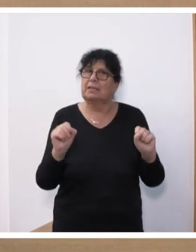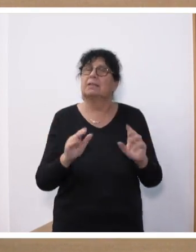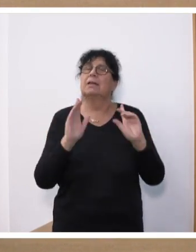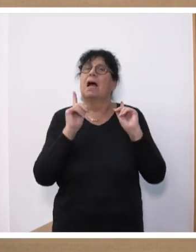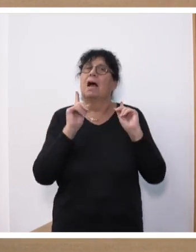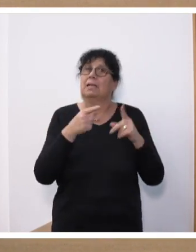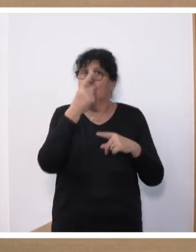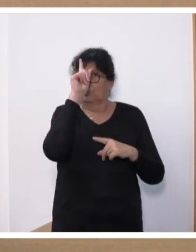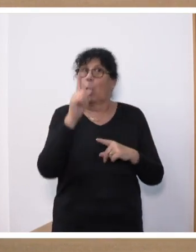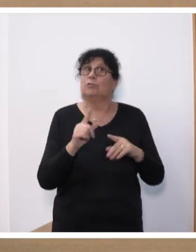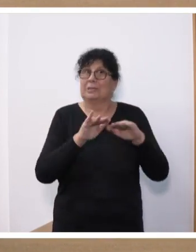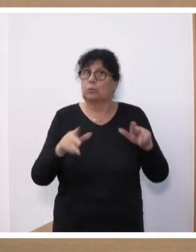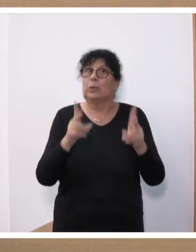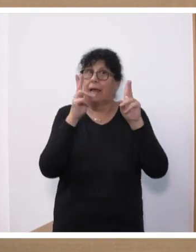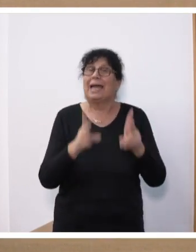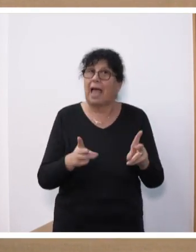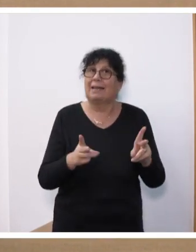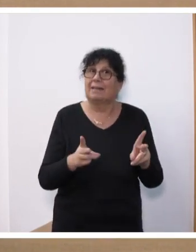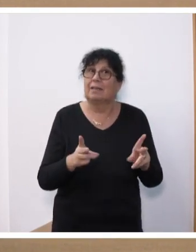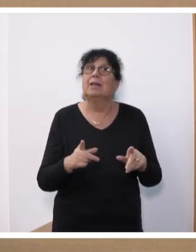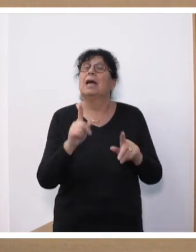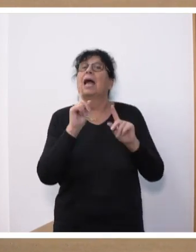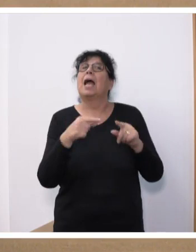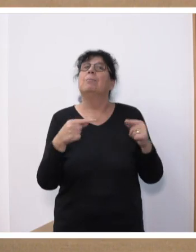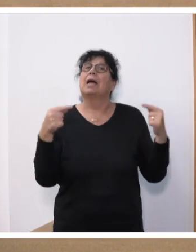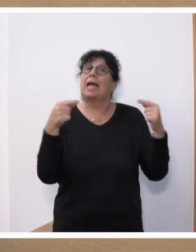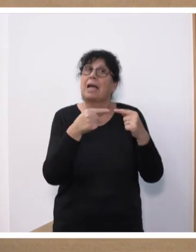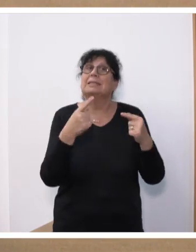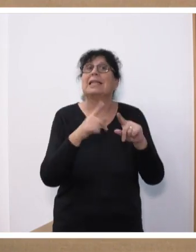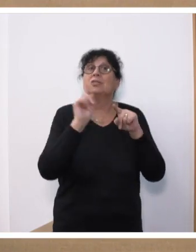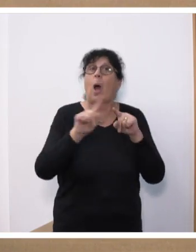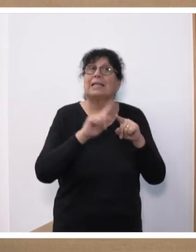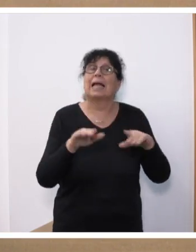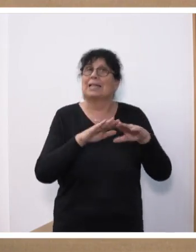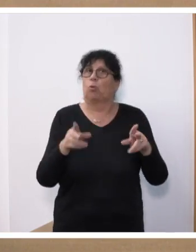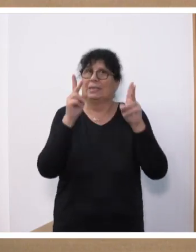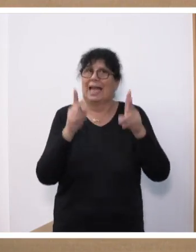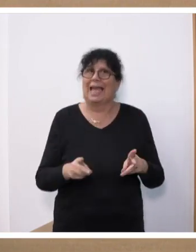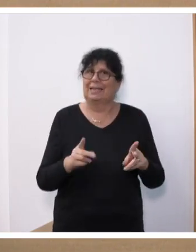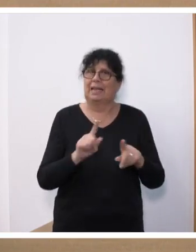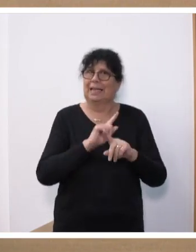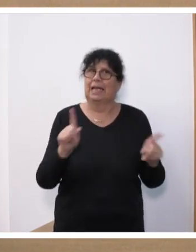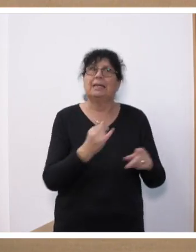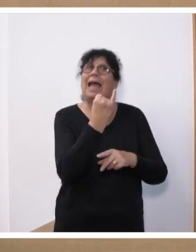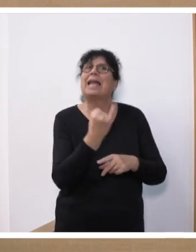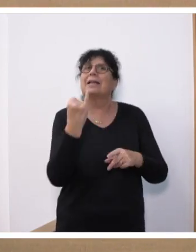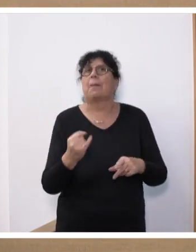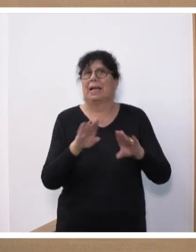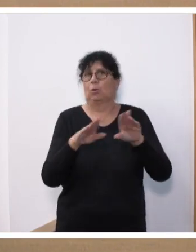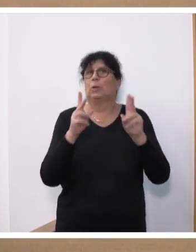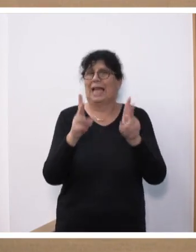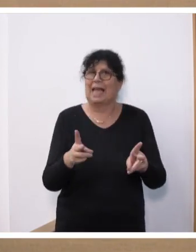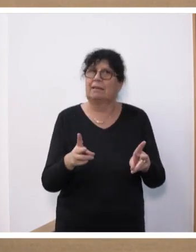deutschen Grundrecht ausgestaltet, im Gegensatz zu anderen Grundrechten eben nicht als ein Jedermann-Grundrecht. Einfach